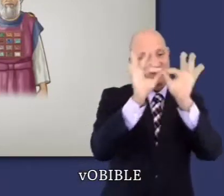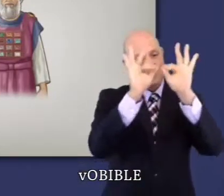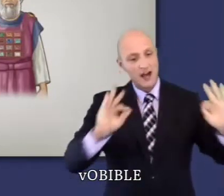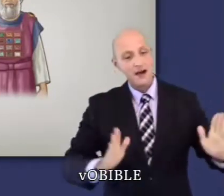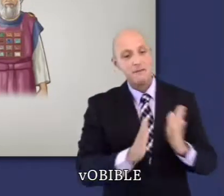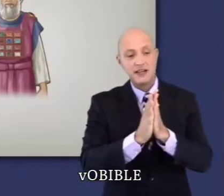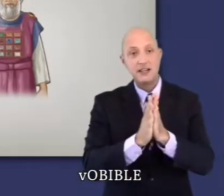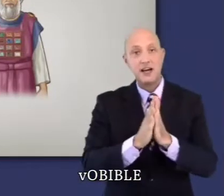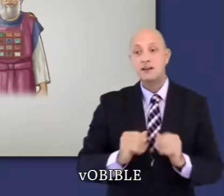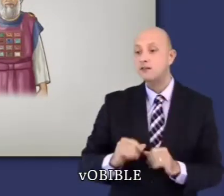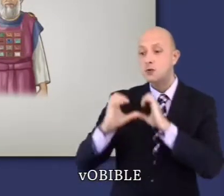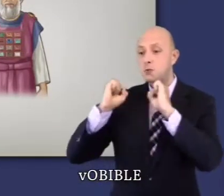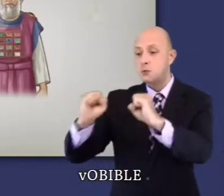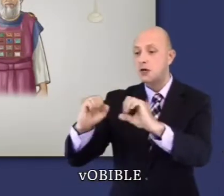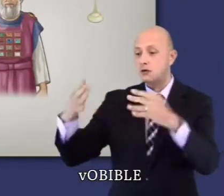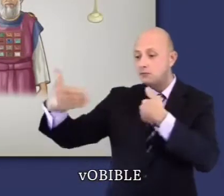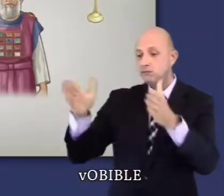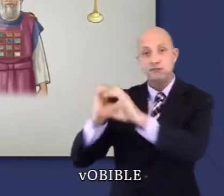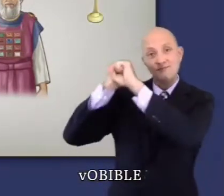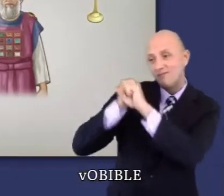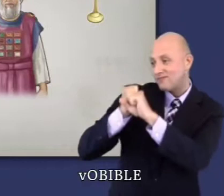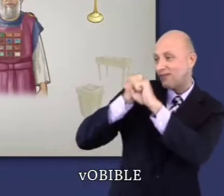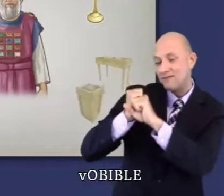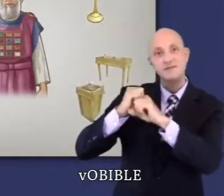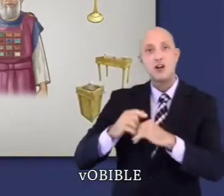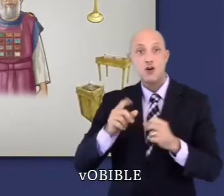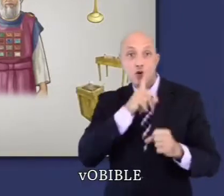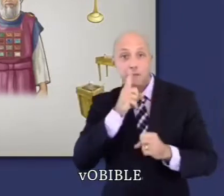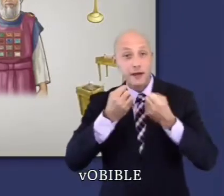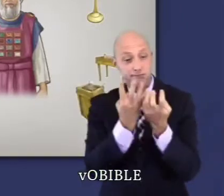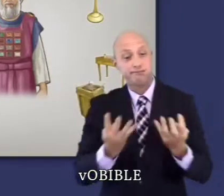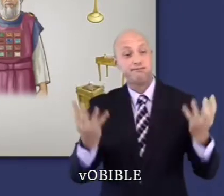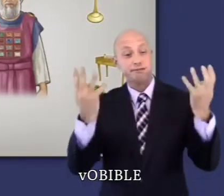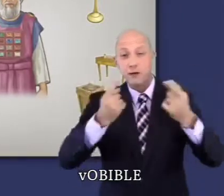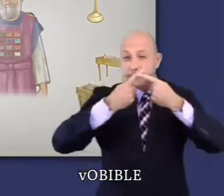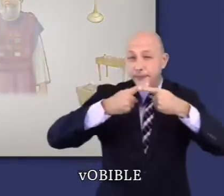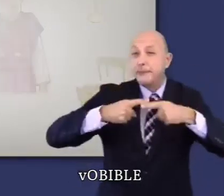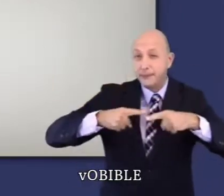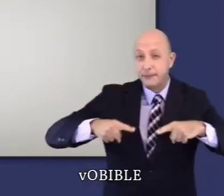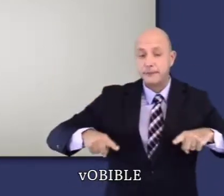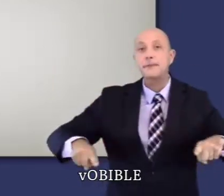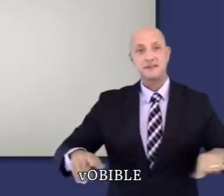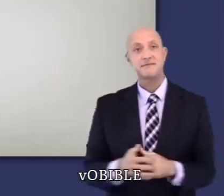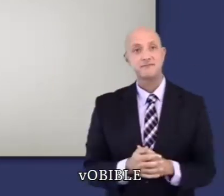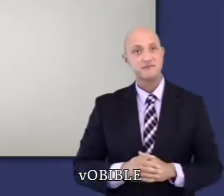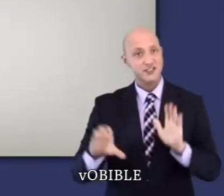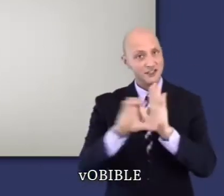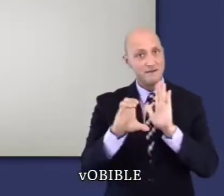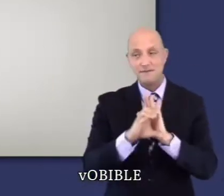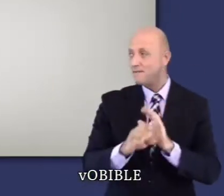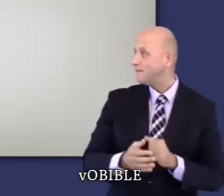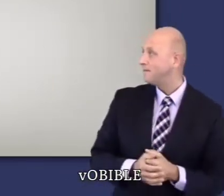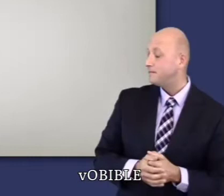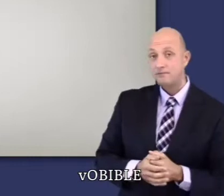tabernacle, de l'arche de l'Alliance, du porte-lampes et d'autres objets sacrés. Les chapitres 28